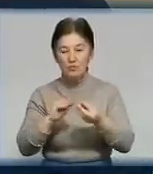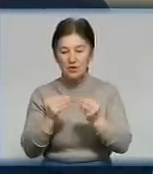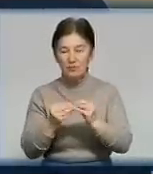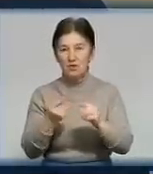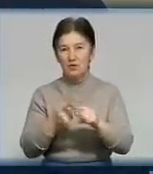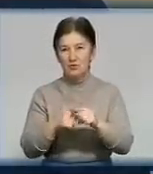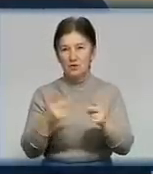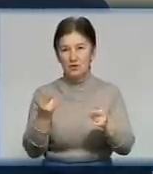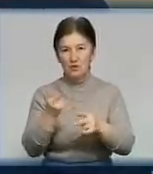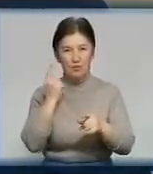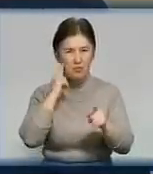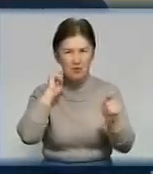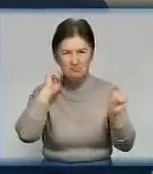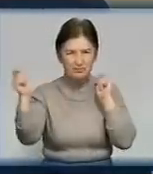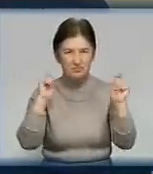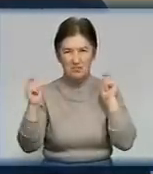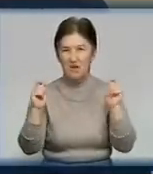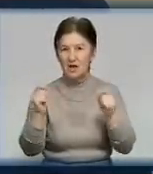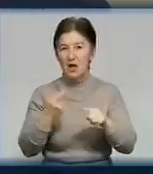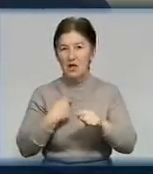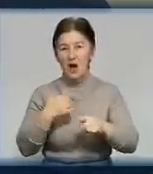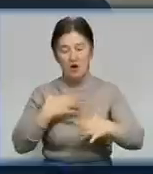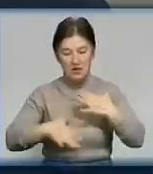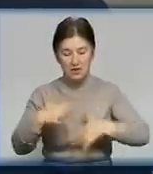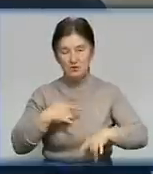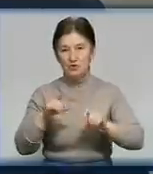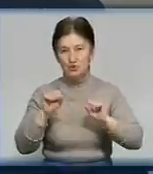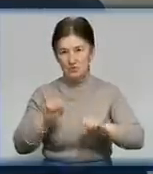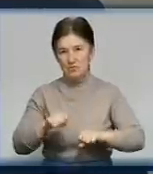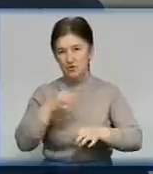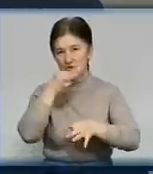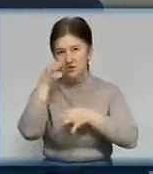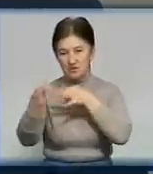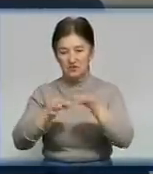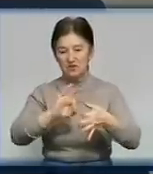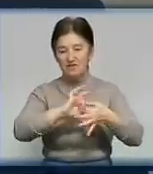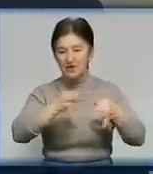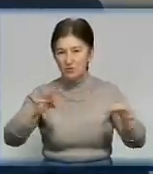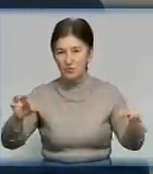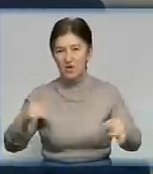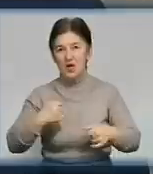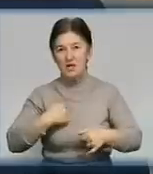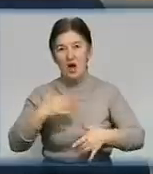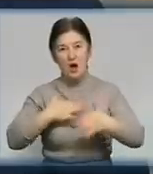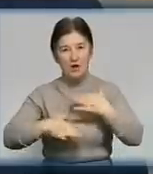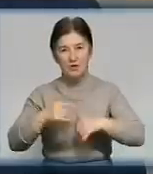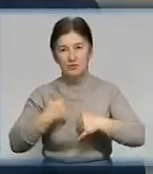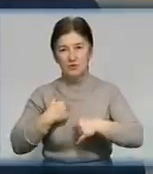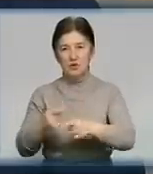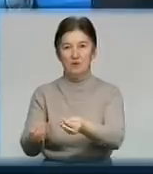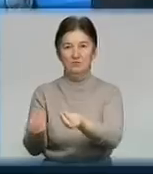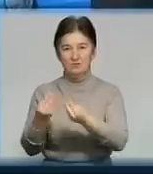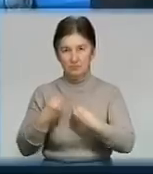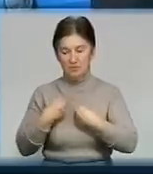якої треба бити в набат. І я рада, що я змогла її висловити, сформулювати і рада, що я отримала конкретну